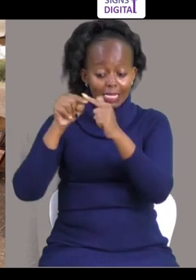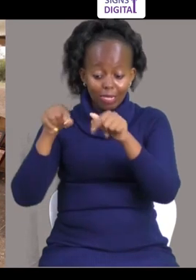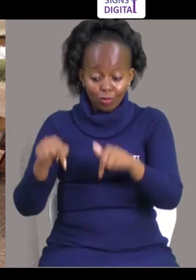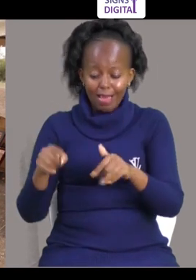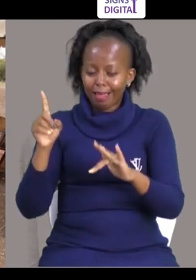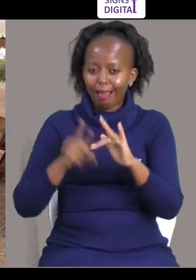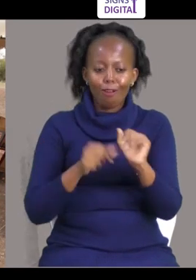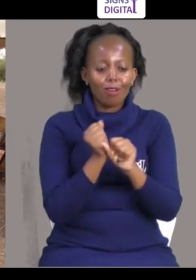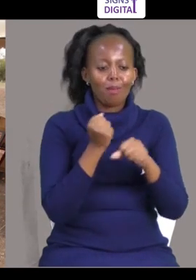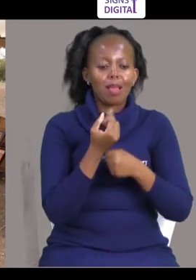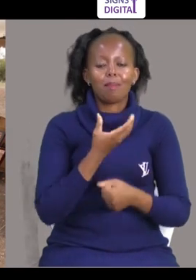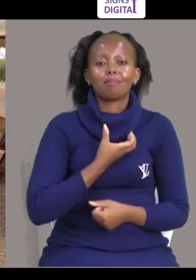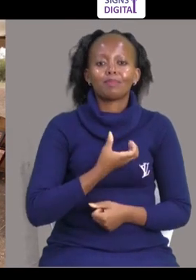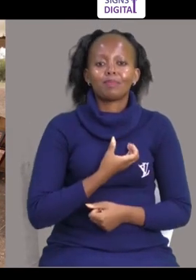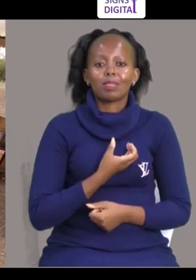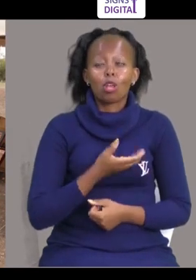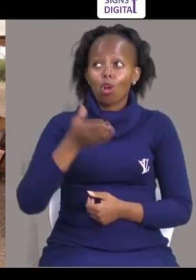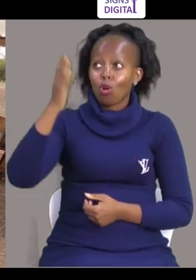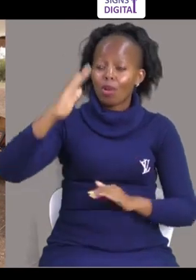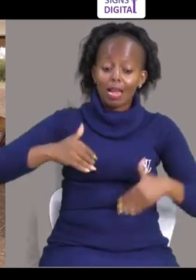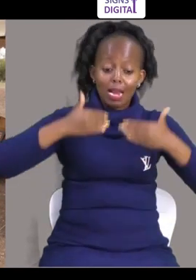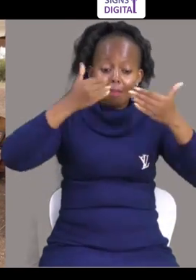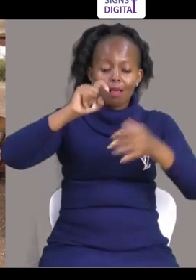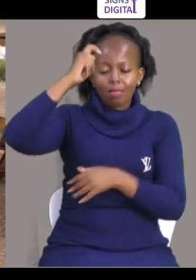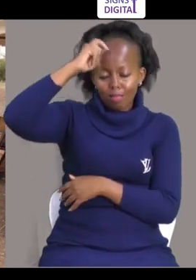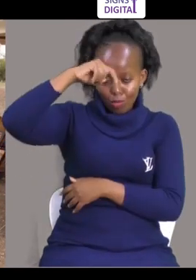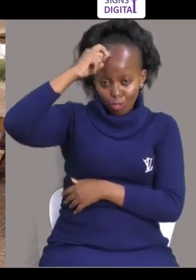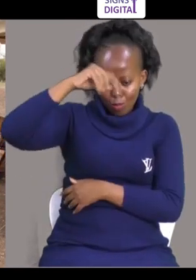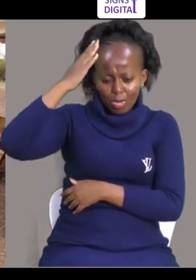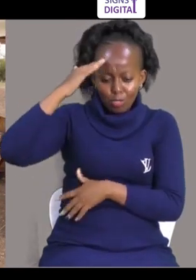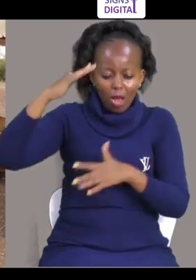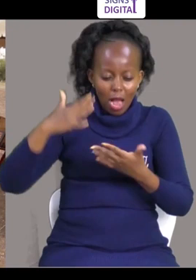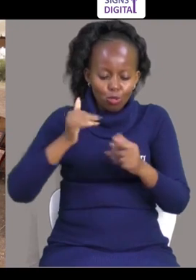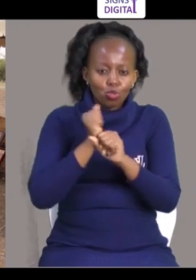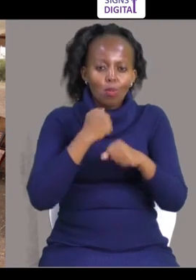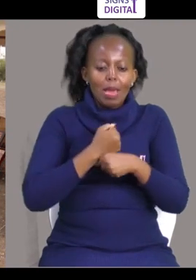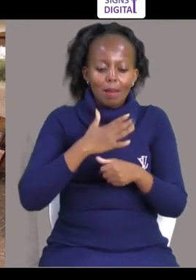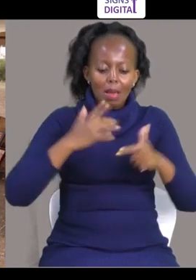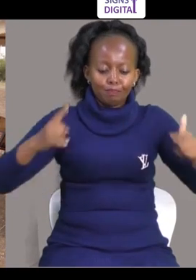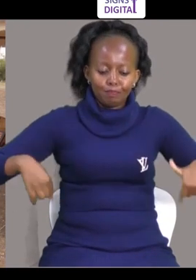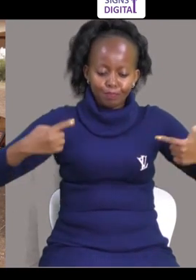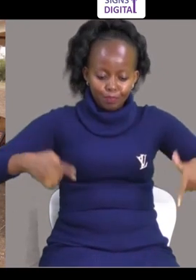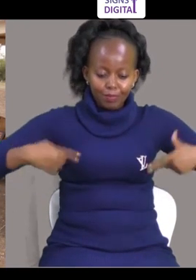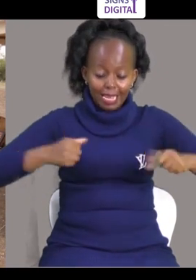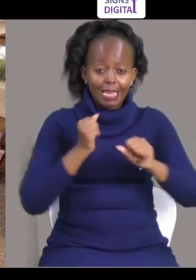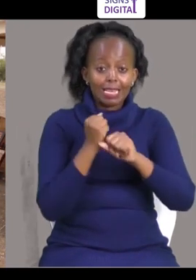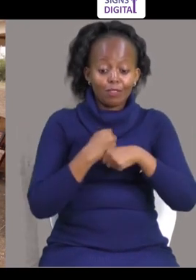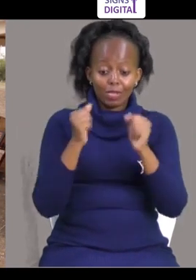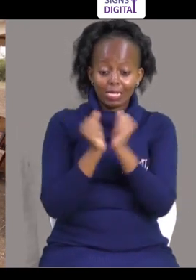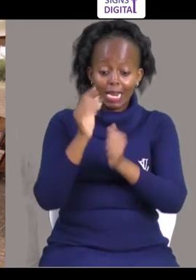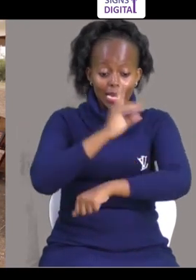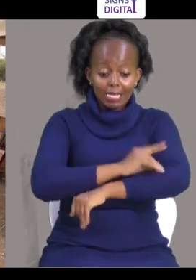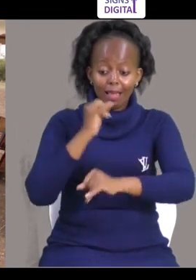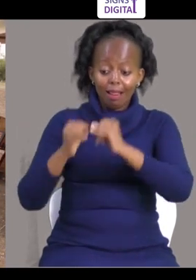kichwa Hata asa hiya kirukia, hata weza Mwaka nipa iyo hekima kujoka ni kwa kati liberala